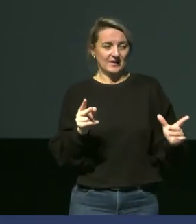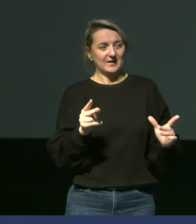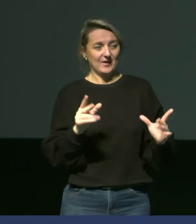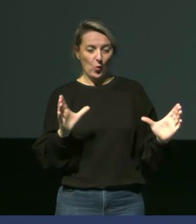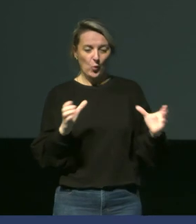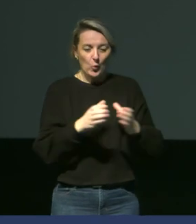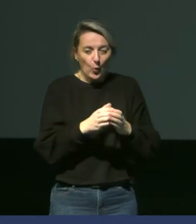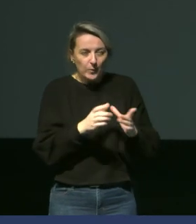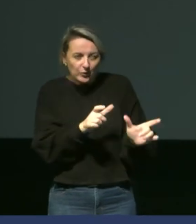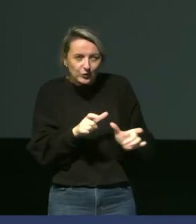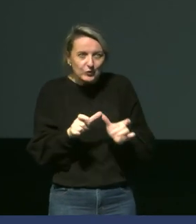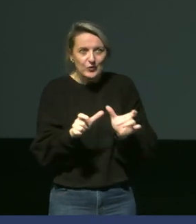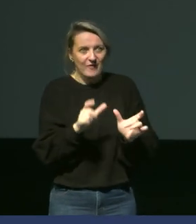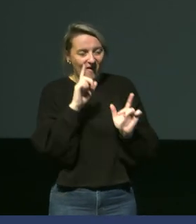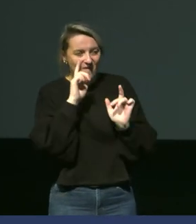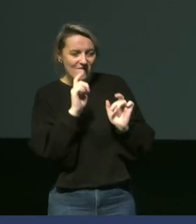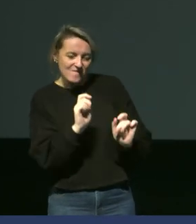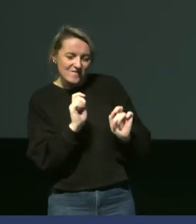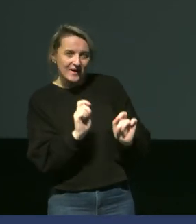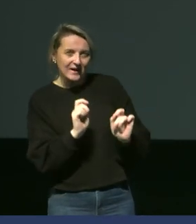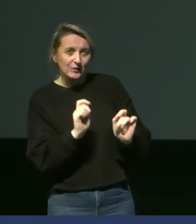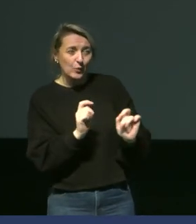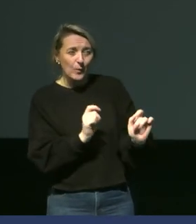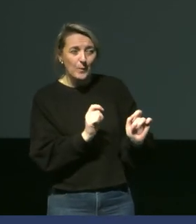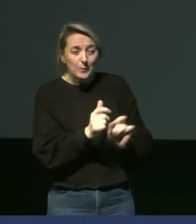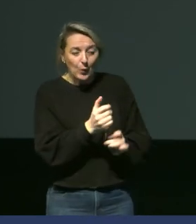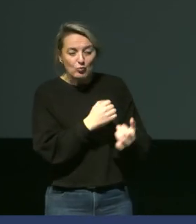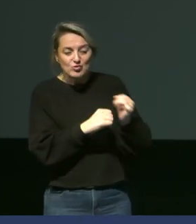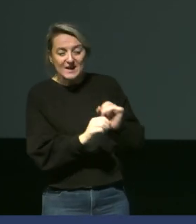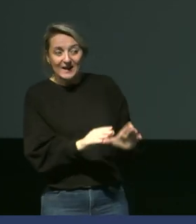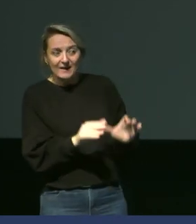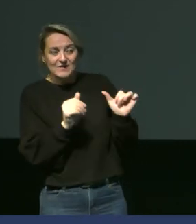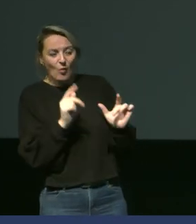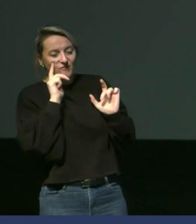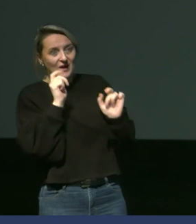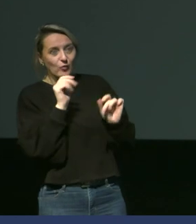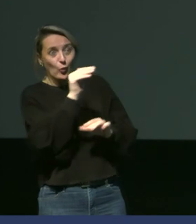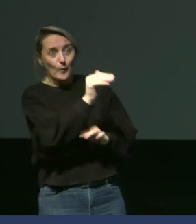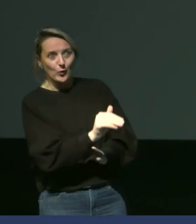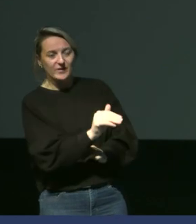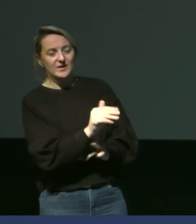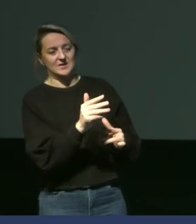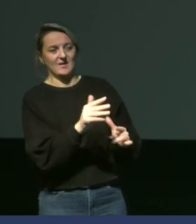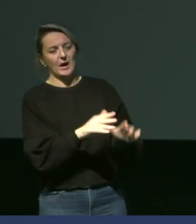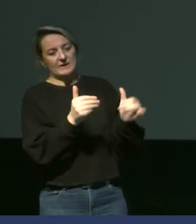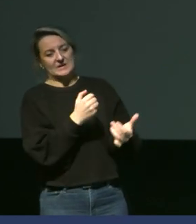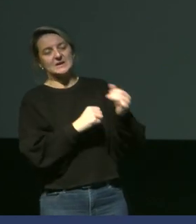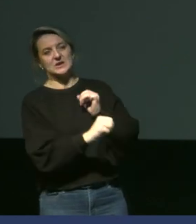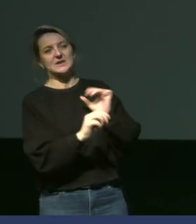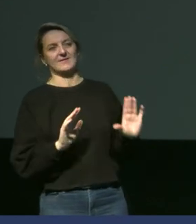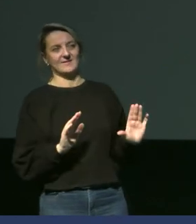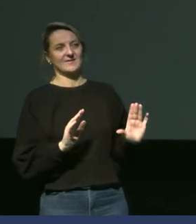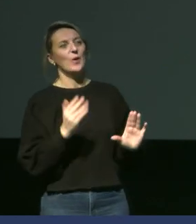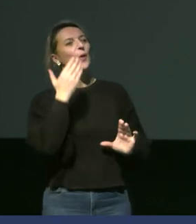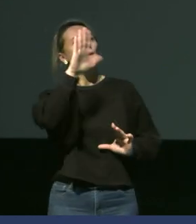colonie qui est très surveillée et surtout très peu dérangée. Il y a beaucoup de choses qui sont faites pour éviter le dérangement. Et puis,